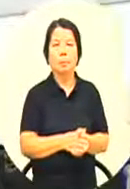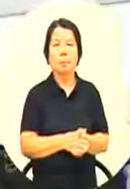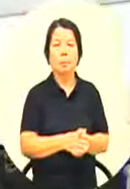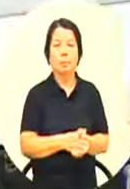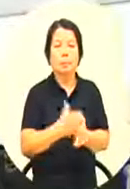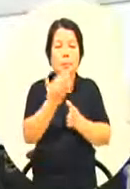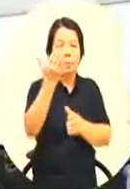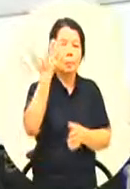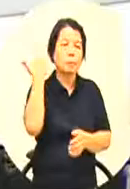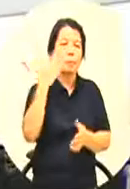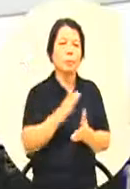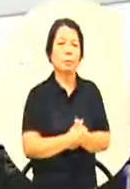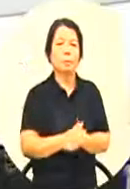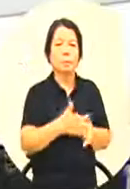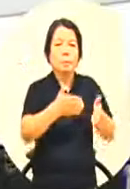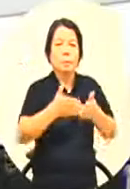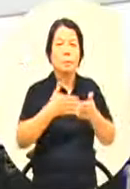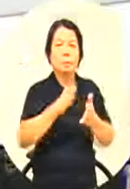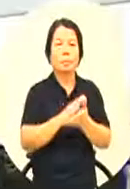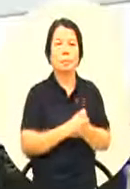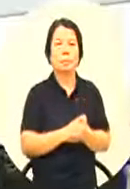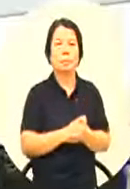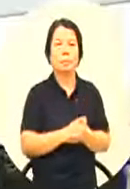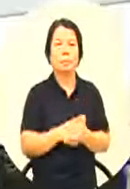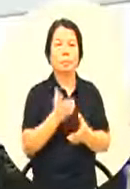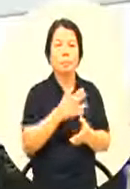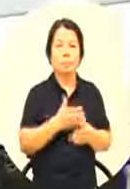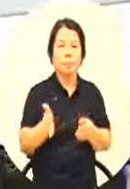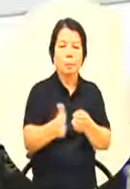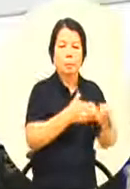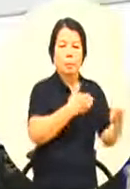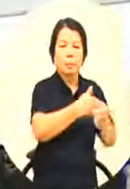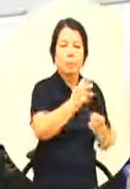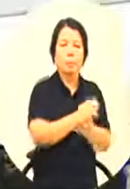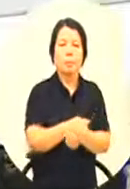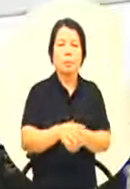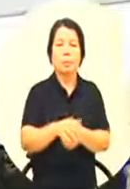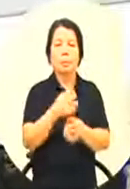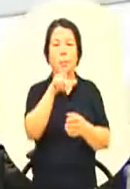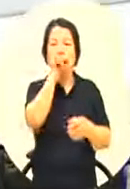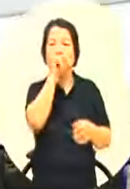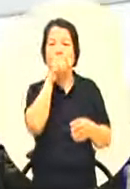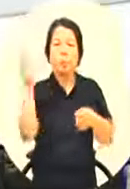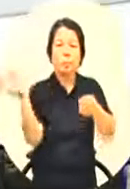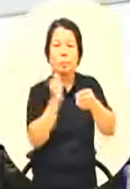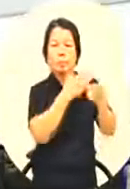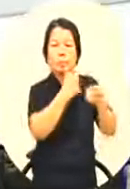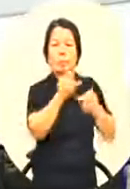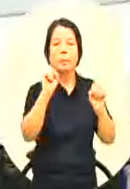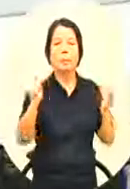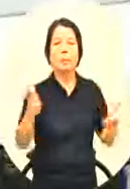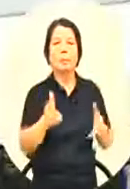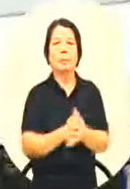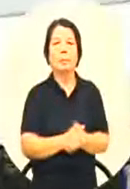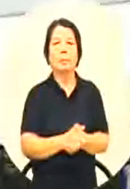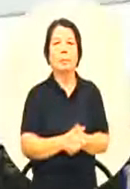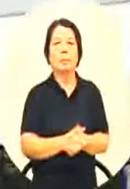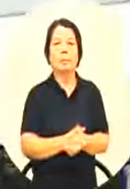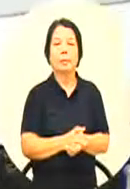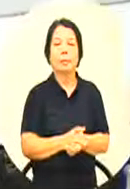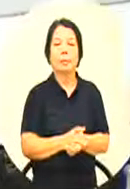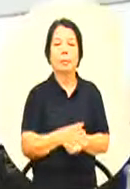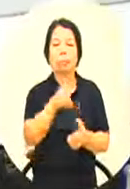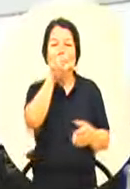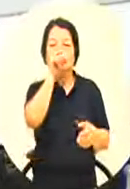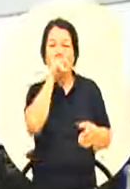之前呢 要了一个我们打桌球跟打雨球的项目不同比如说呢 雨球